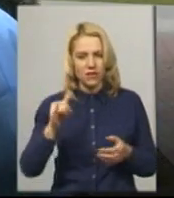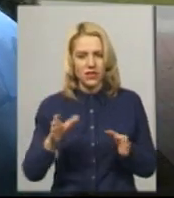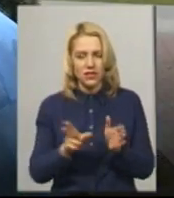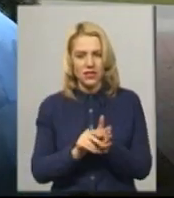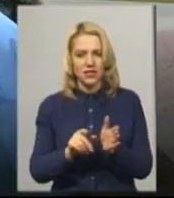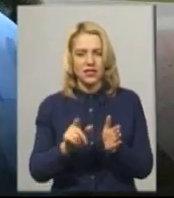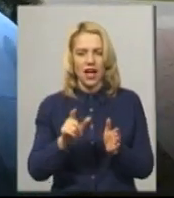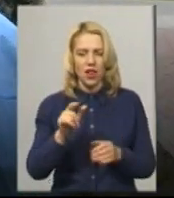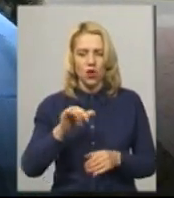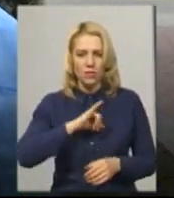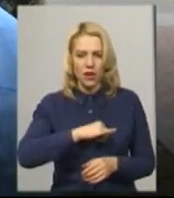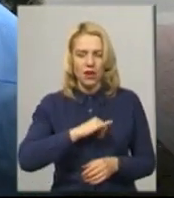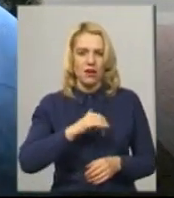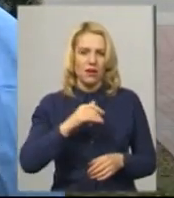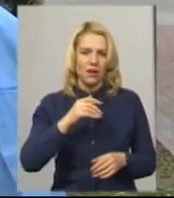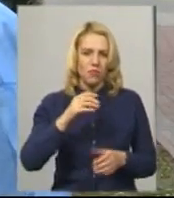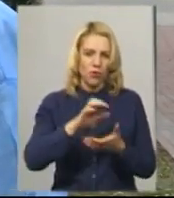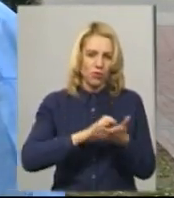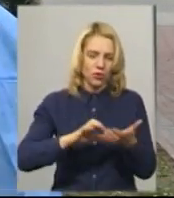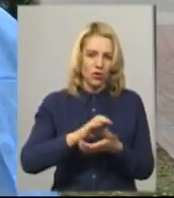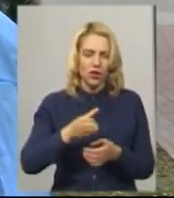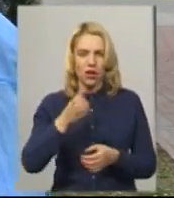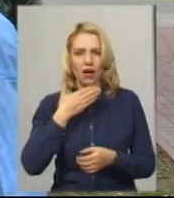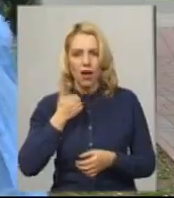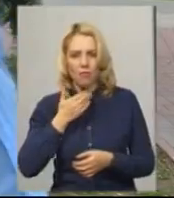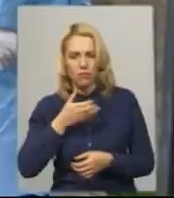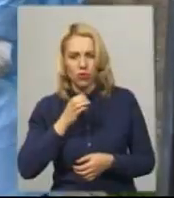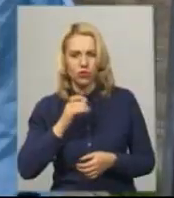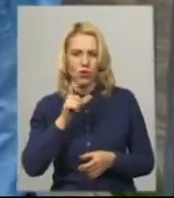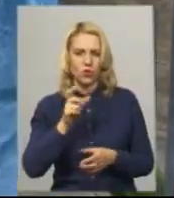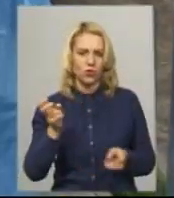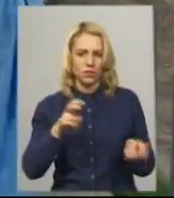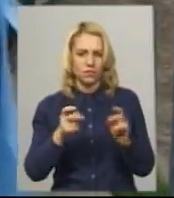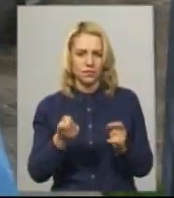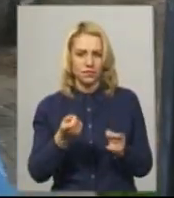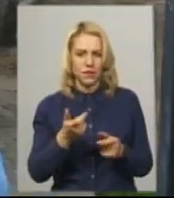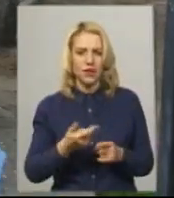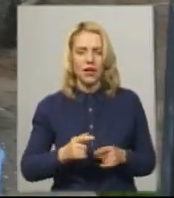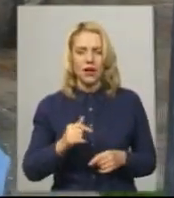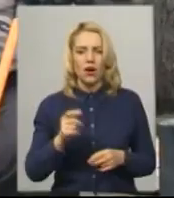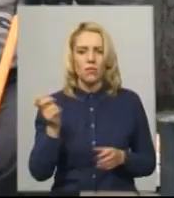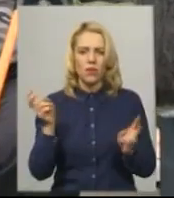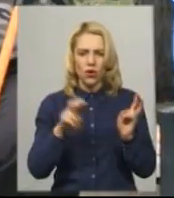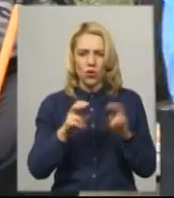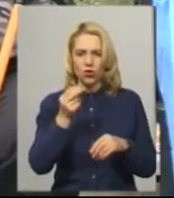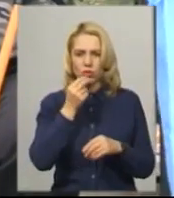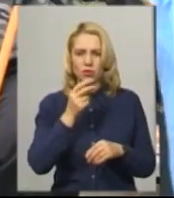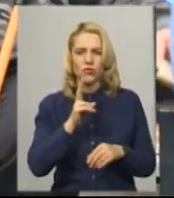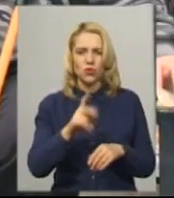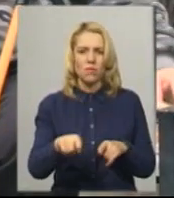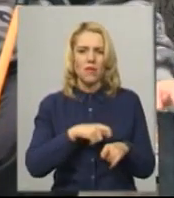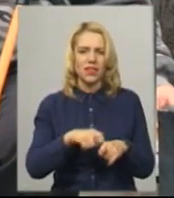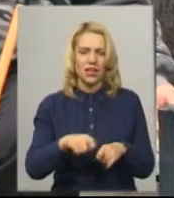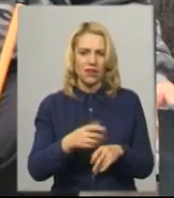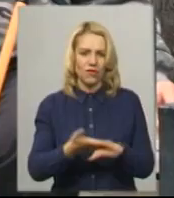морква, помідори. І компот запивати люди йдуть поки що небагато. Можливо, тощо холодно. Обідати приходять не тільки без хацьки, але ті, в яких матеріальна